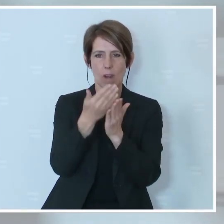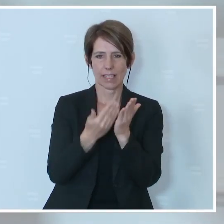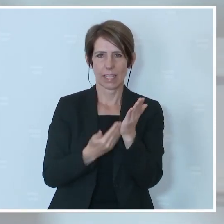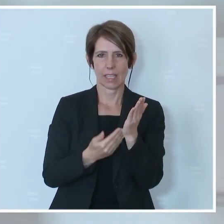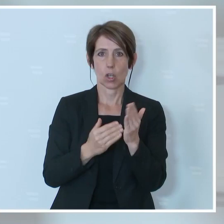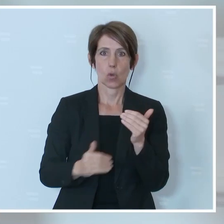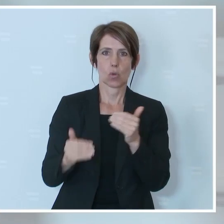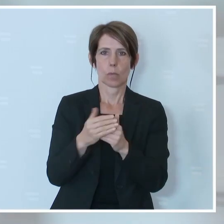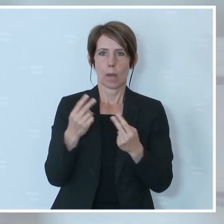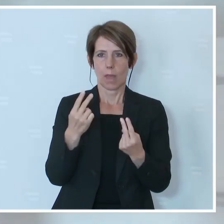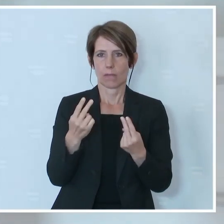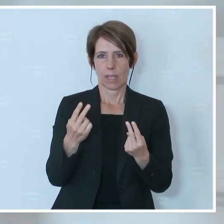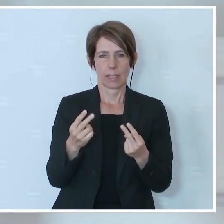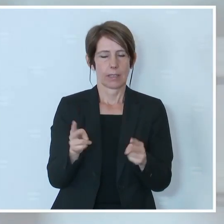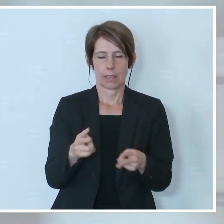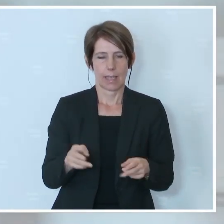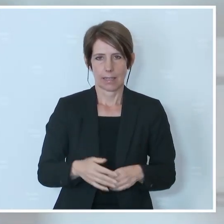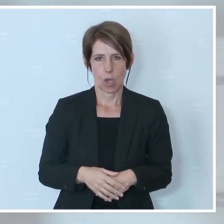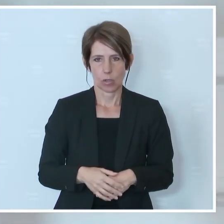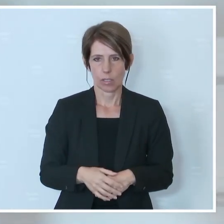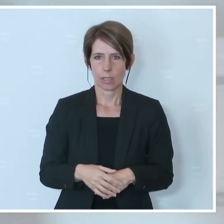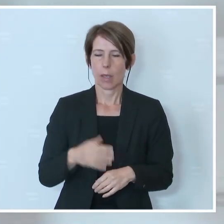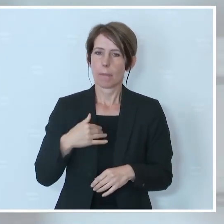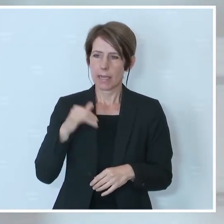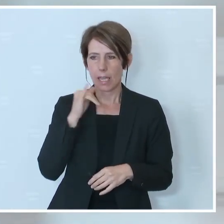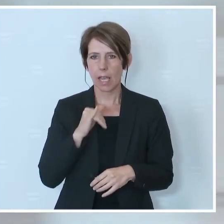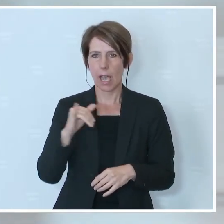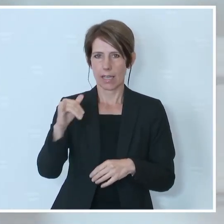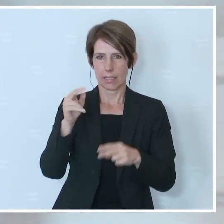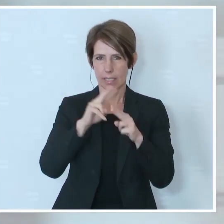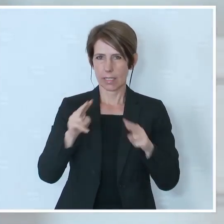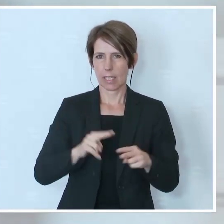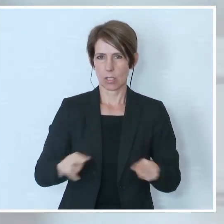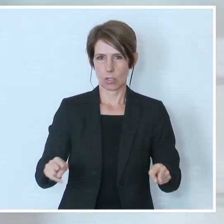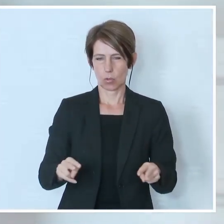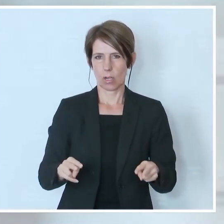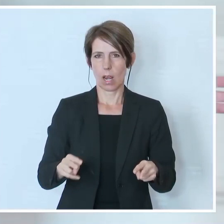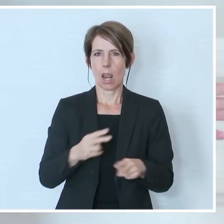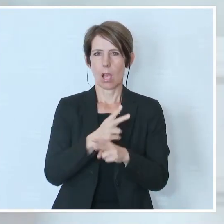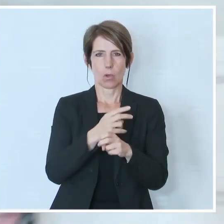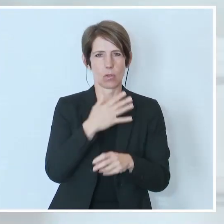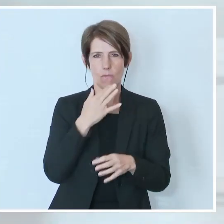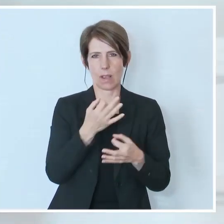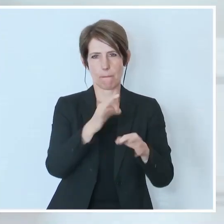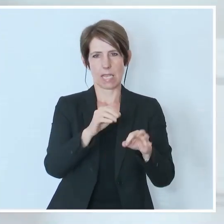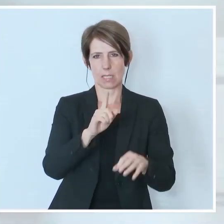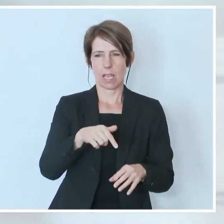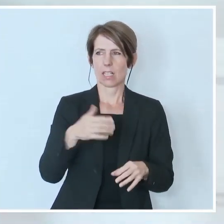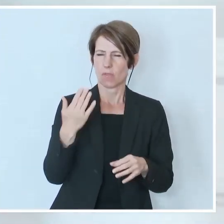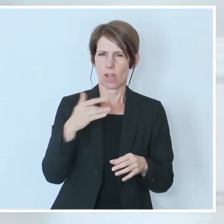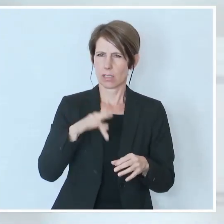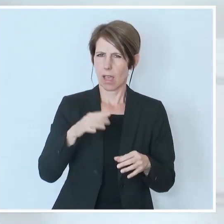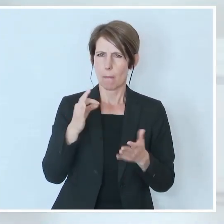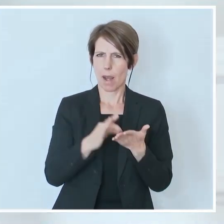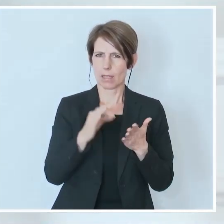meinen Reisen international habe ich das Gefühl, dass Österreich in Wirklichkeit weit besser dasteht, als vielleicht, glaube ich, Platz 29 war es oder was immer.